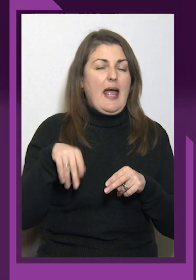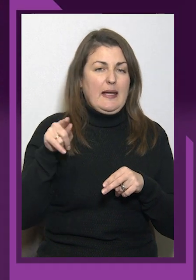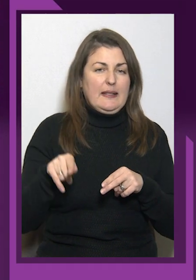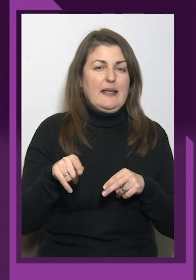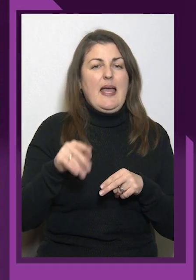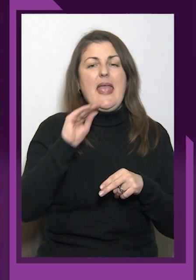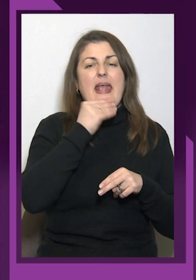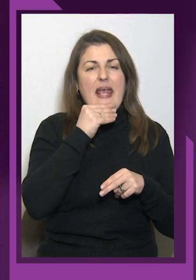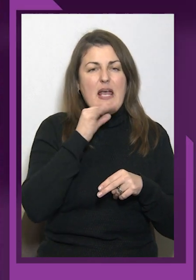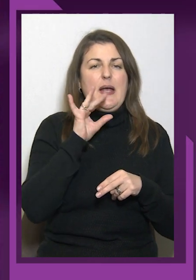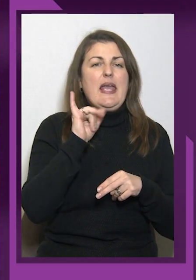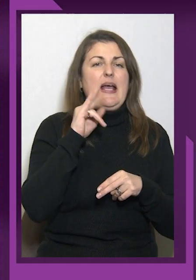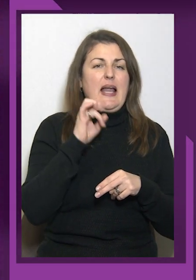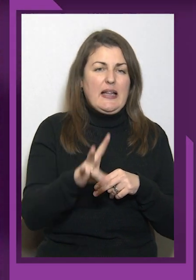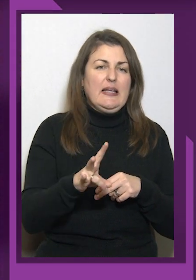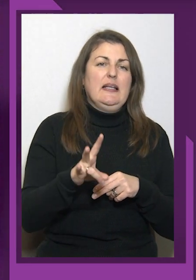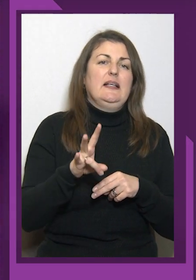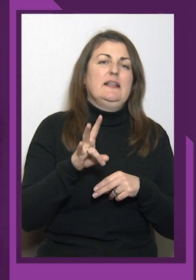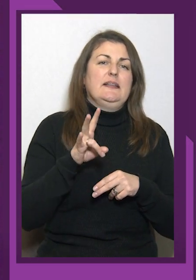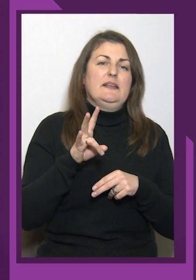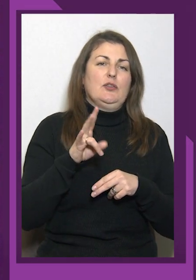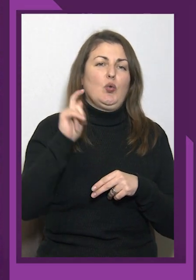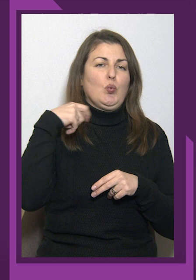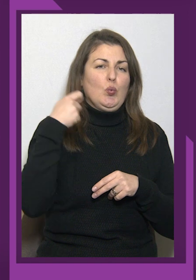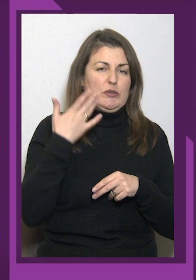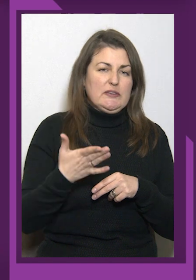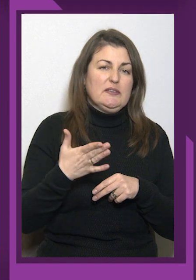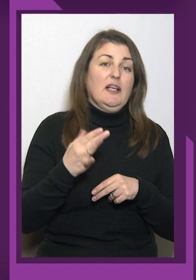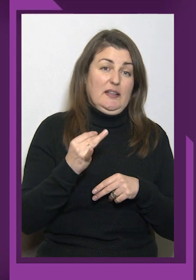Турція, ну, мабуть, ми теж.